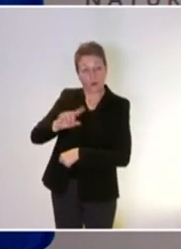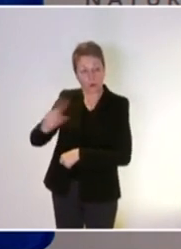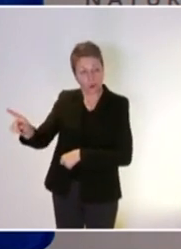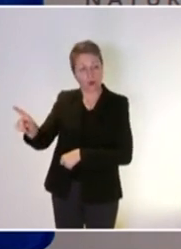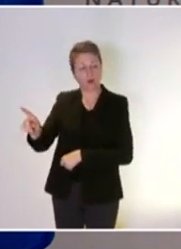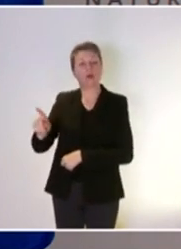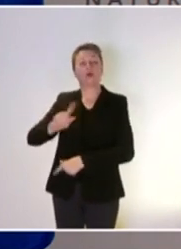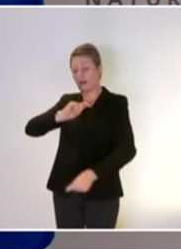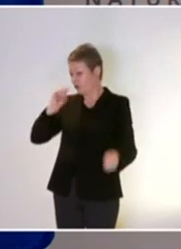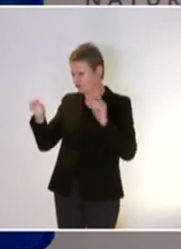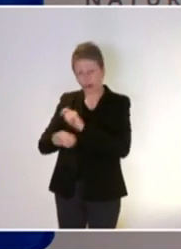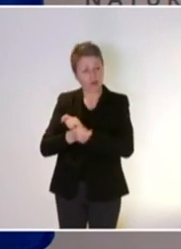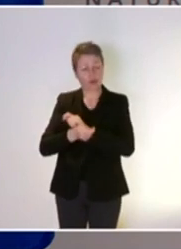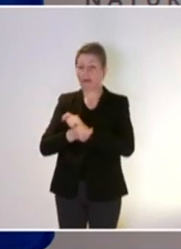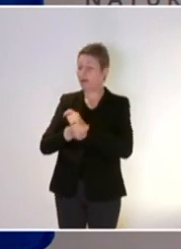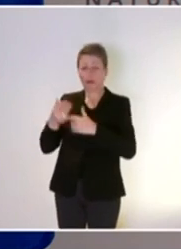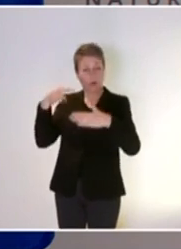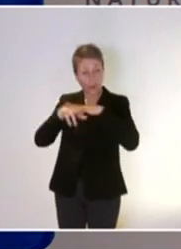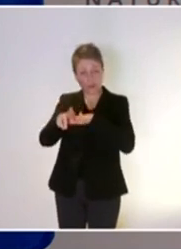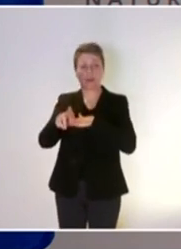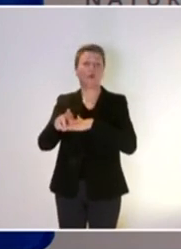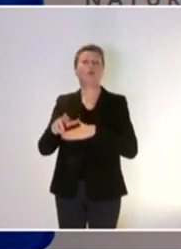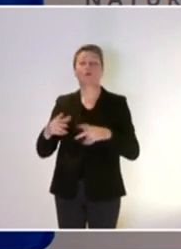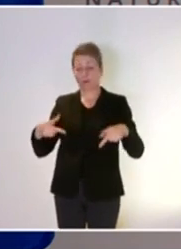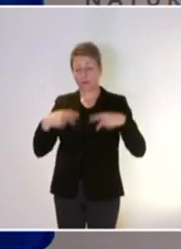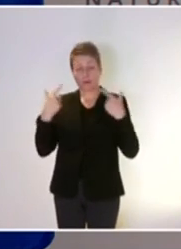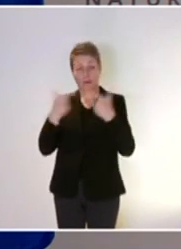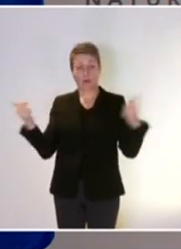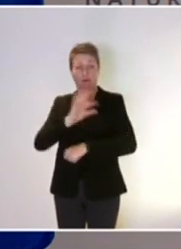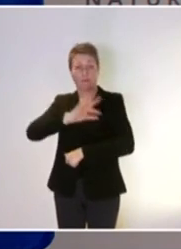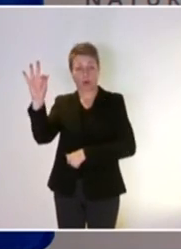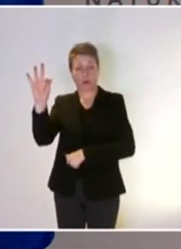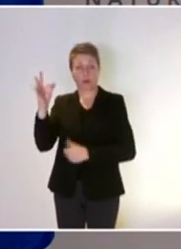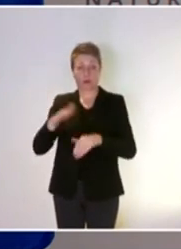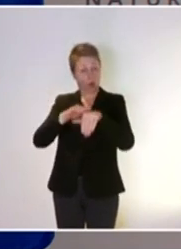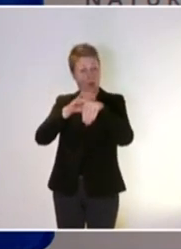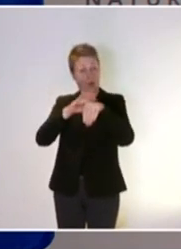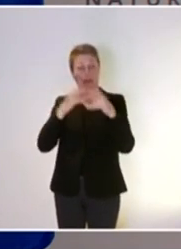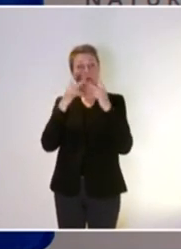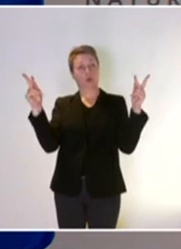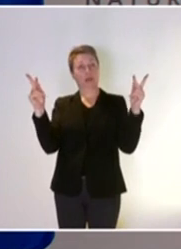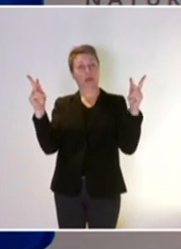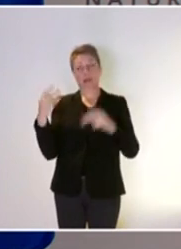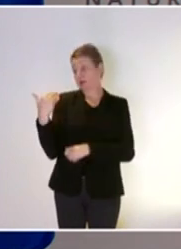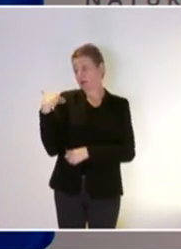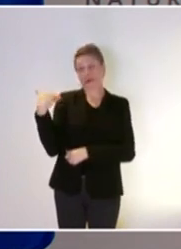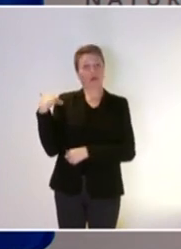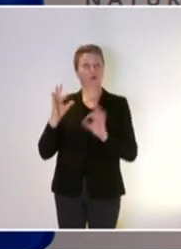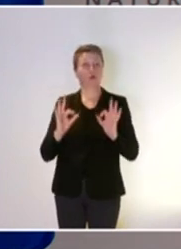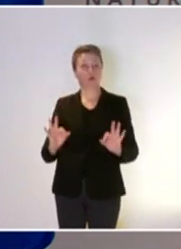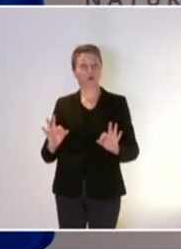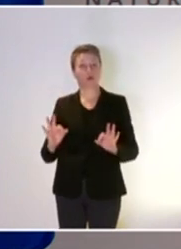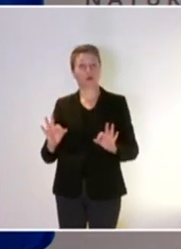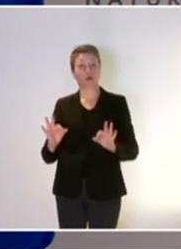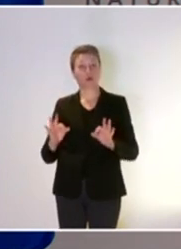du financement de la biodiversité en France. Le financement de la biodiversité, c'est une politique déjà publique qui est relativement récente, qui s'est